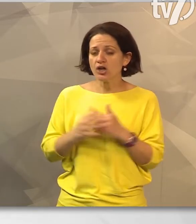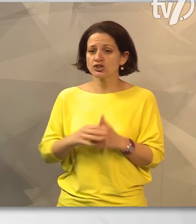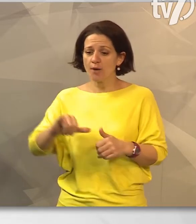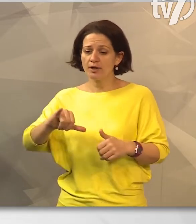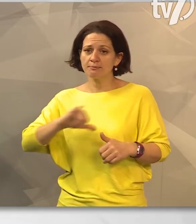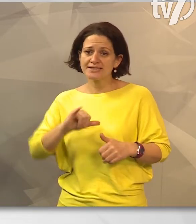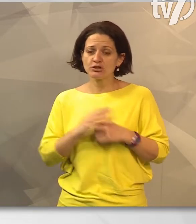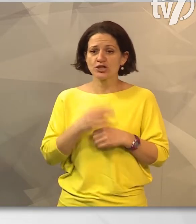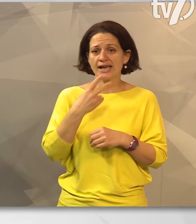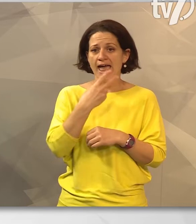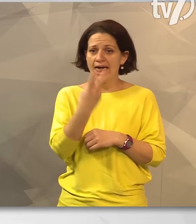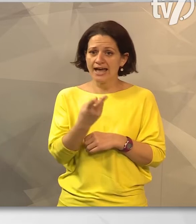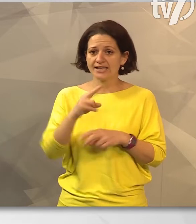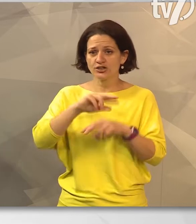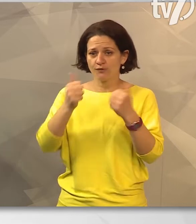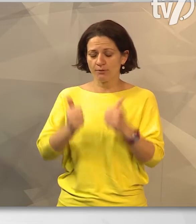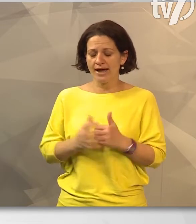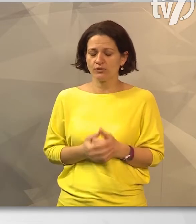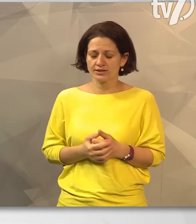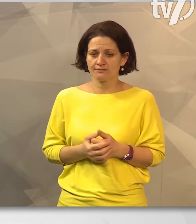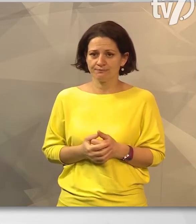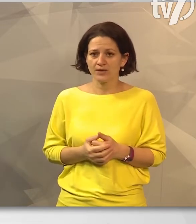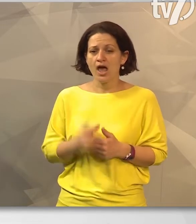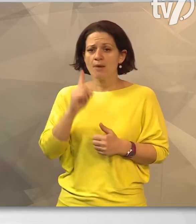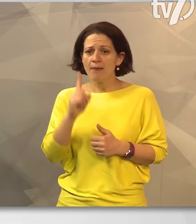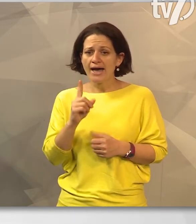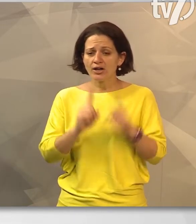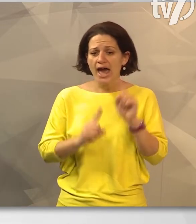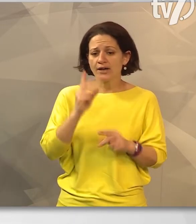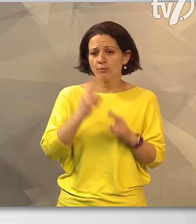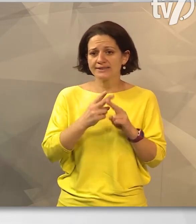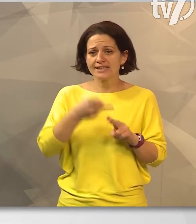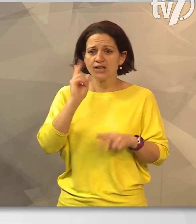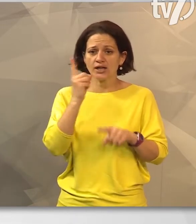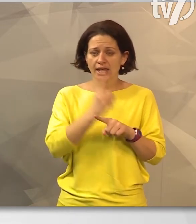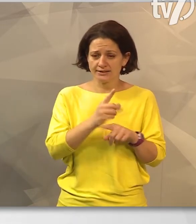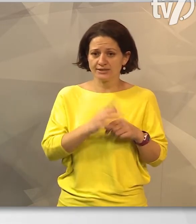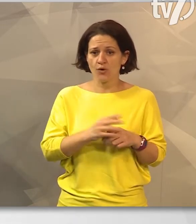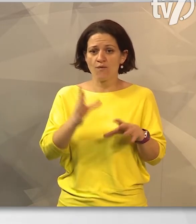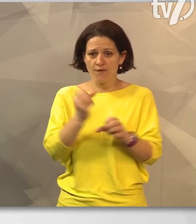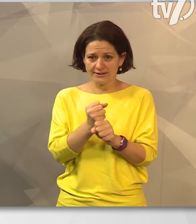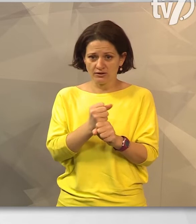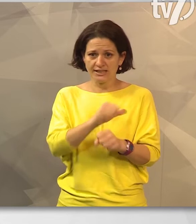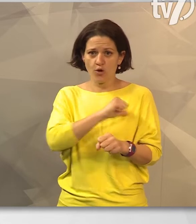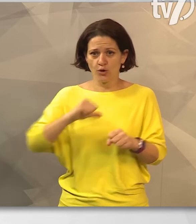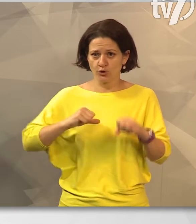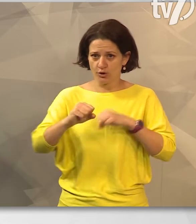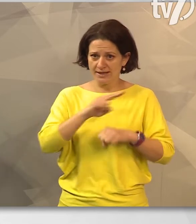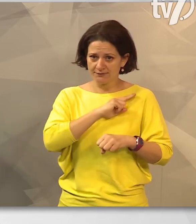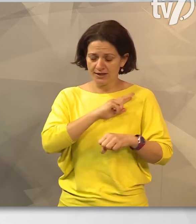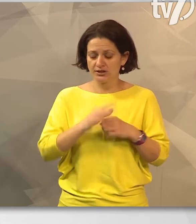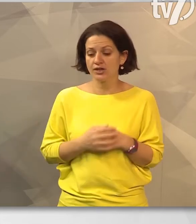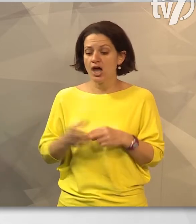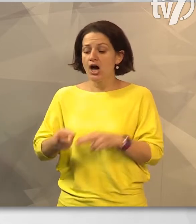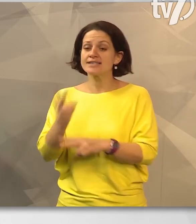legbiztonságosabb ellátási harmákhoz is. Bár a járóbeteg szakrendelők fenntartása önkormányzati feladat, az